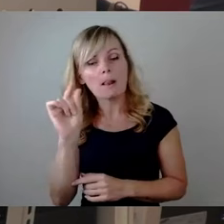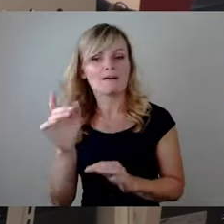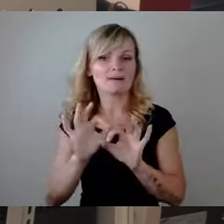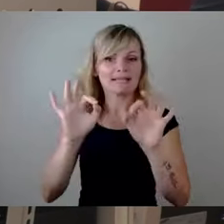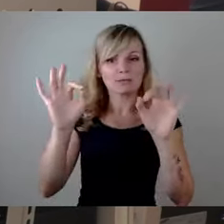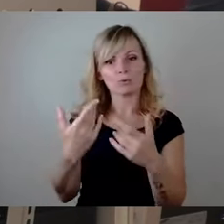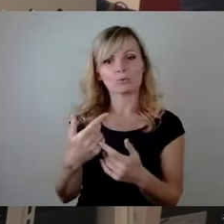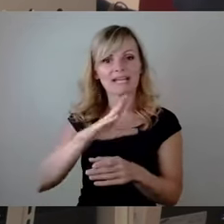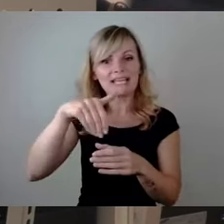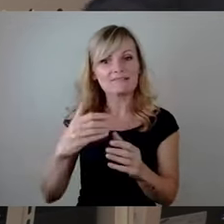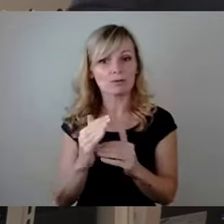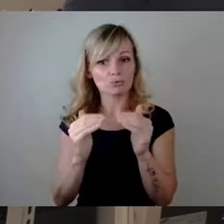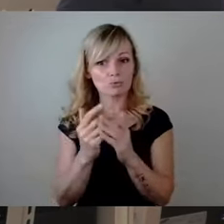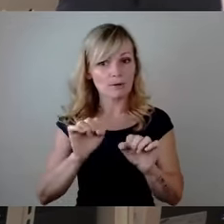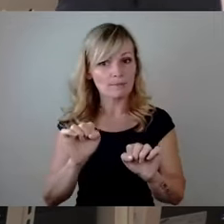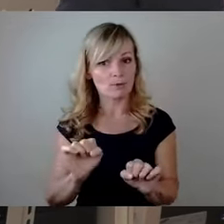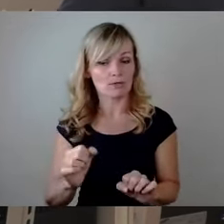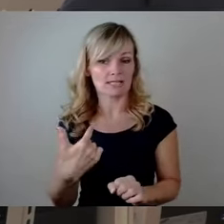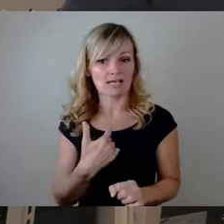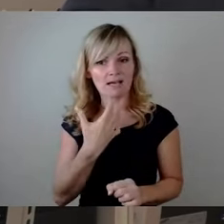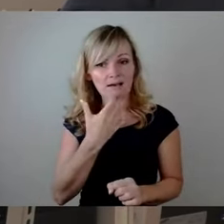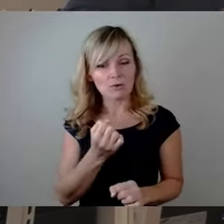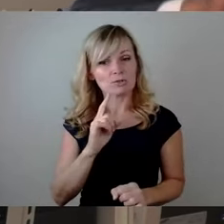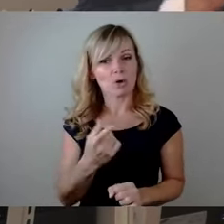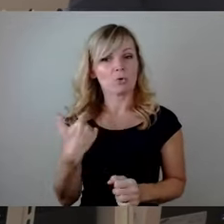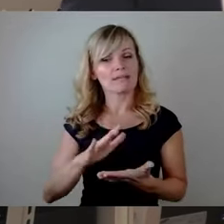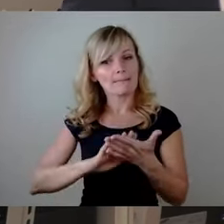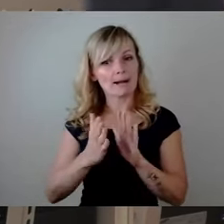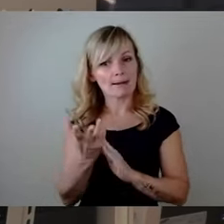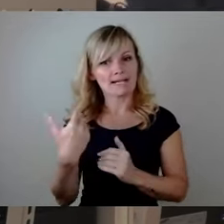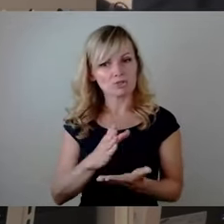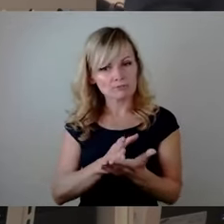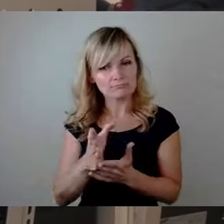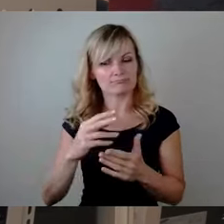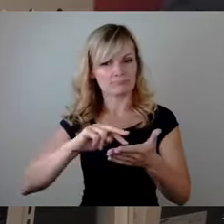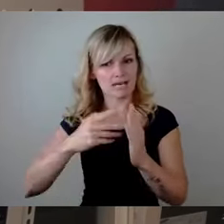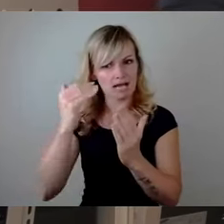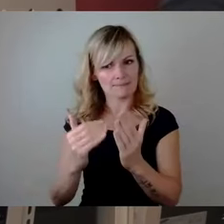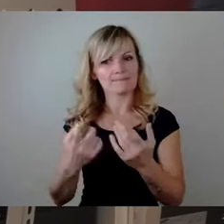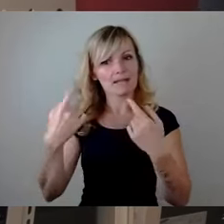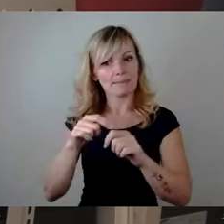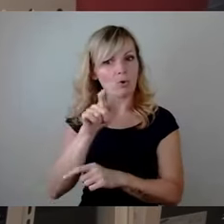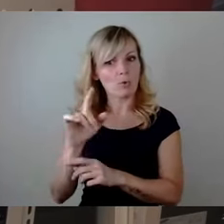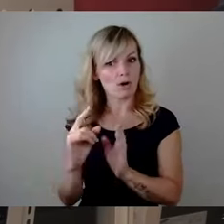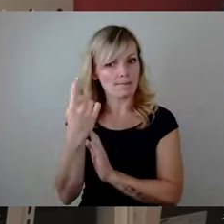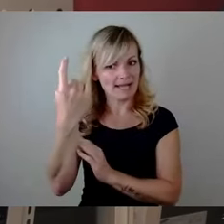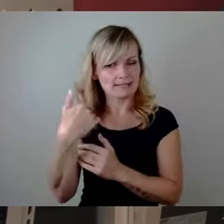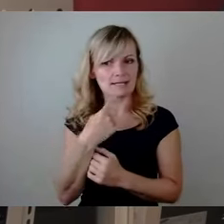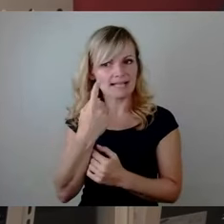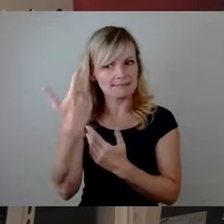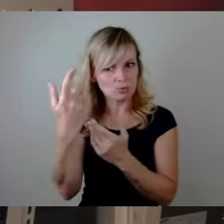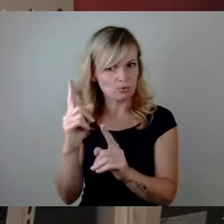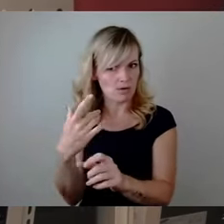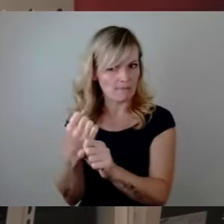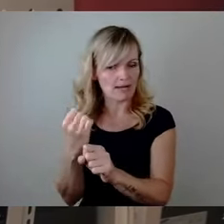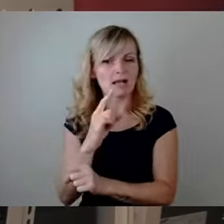können da notwendig sein. Da würde ich mir wirklich auch eine pragmatische Herangehensweise des Baubürgermeisters auch wünschen. Und ich würde mir aber auch wünschen,